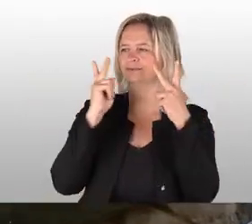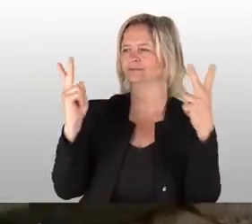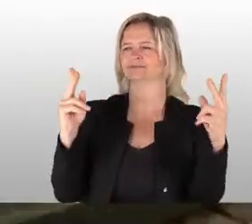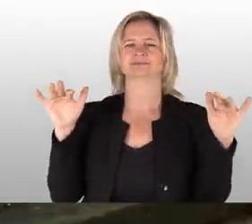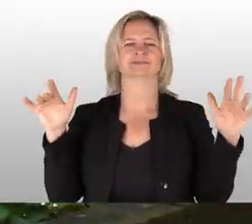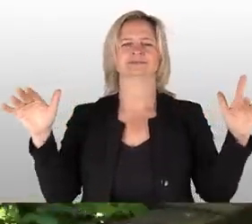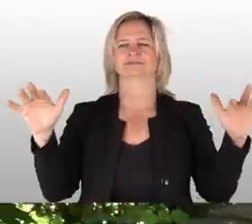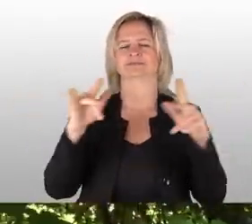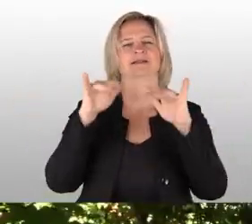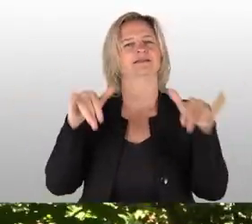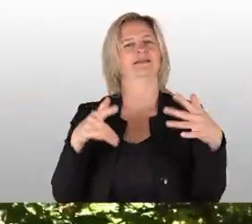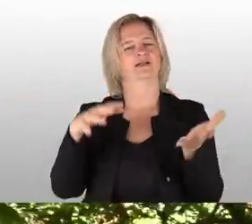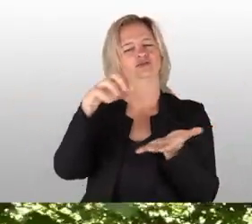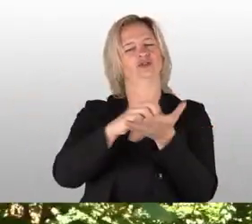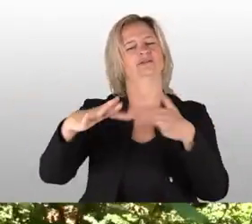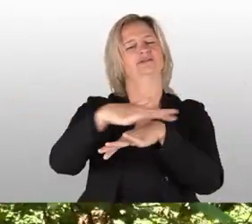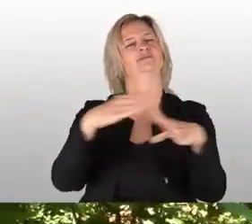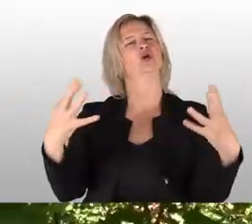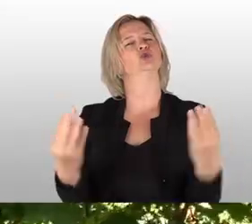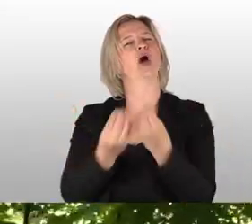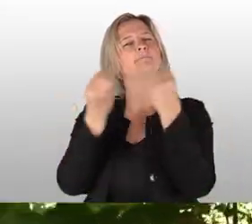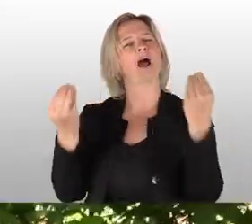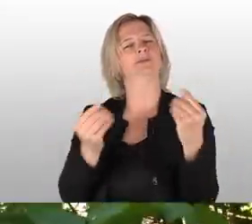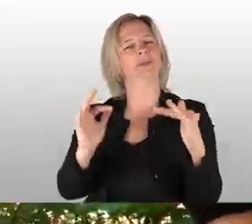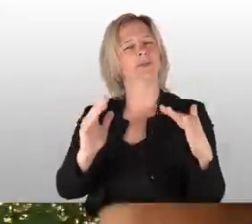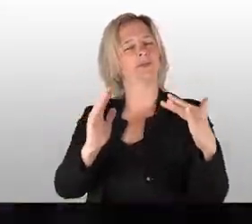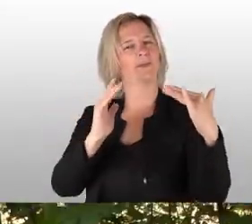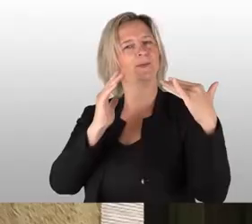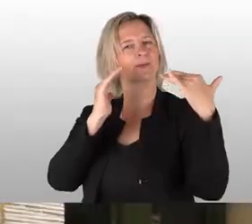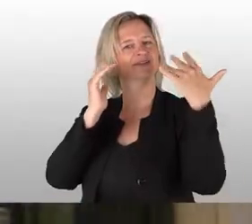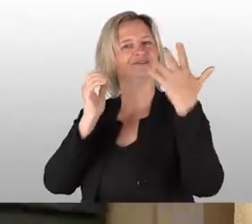dabei und machen natürlich dieses charmante Stadtbild auch aus.